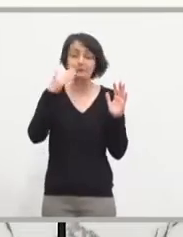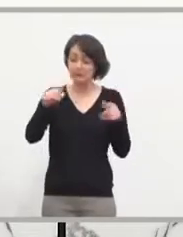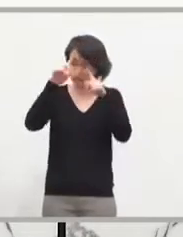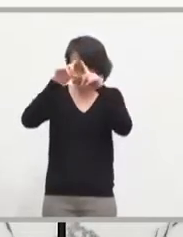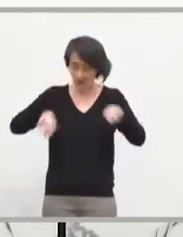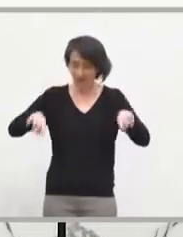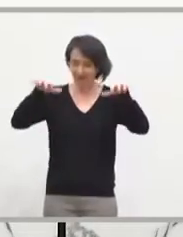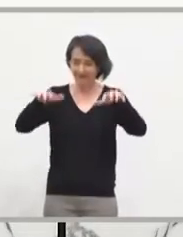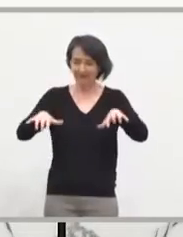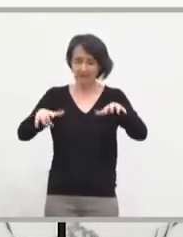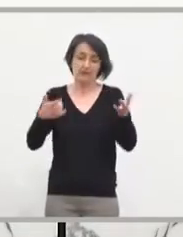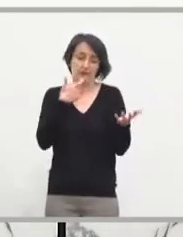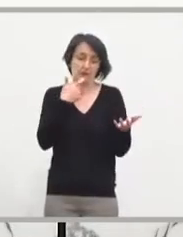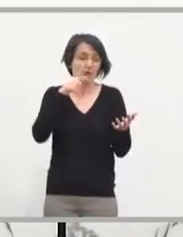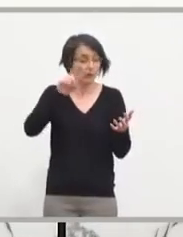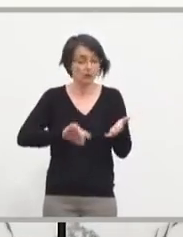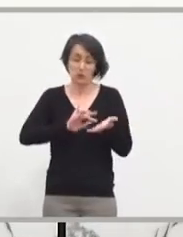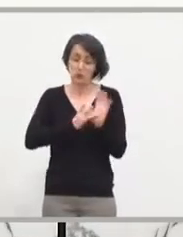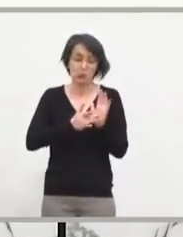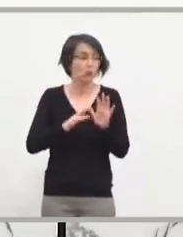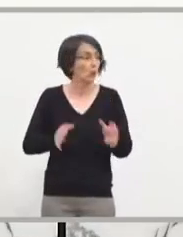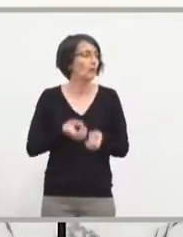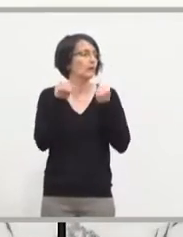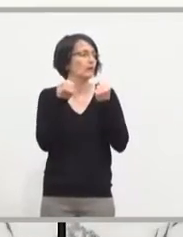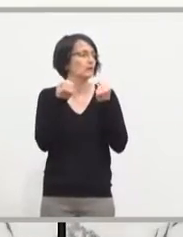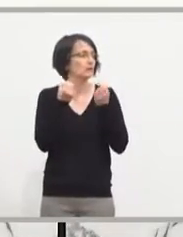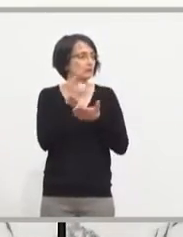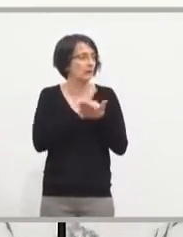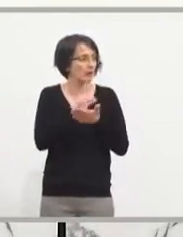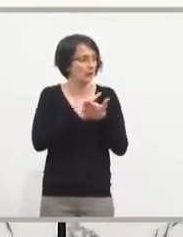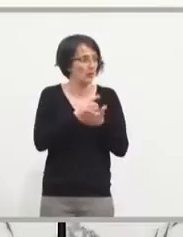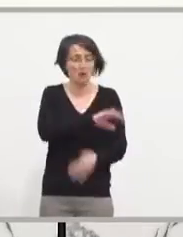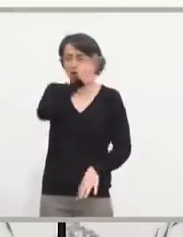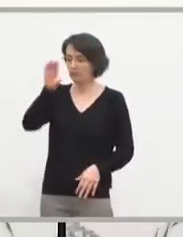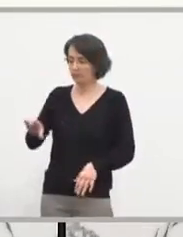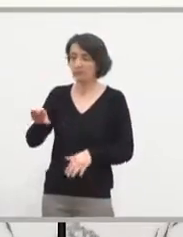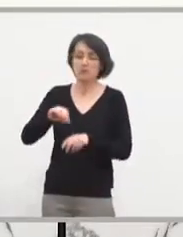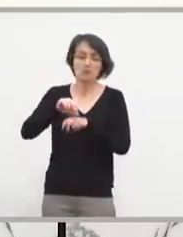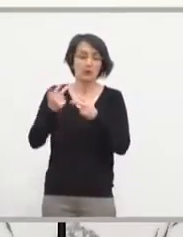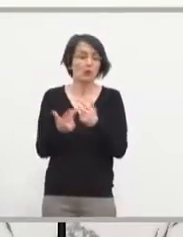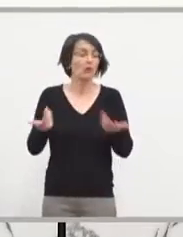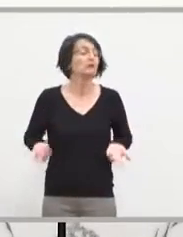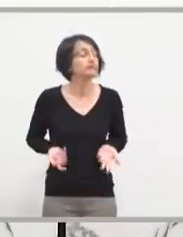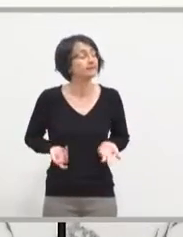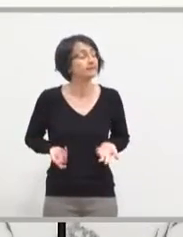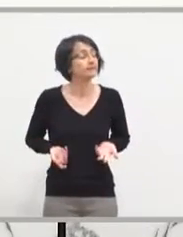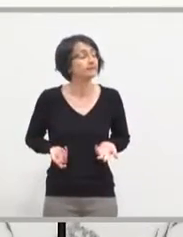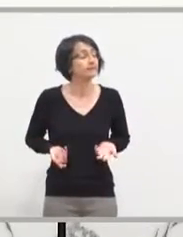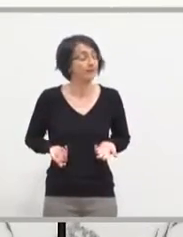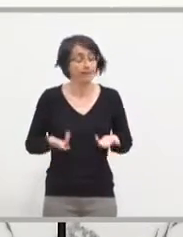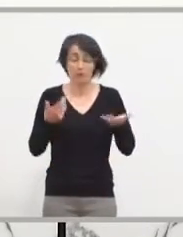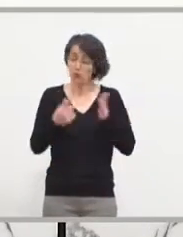compétences du département revient à la métropole. Et je rappelle que dans ce cadre-là, le